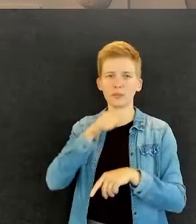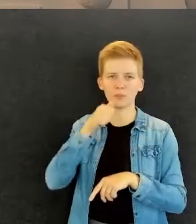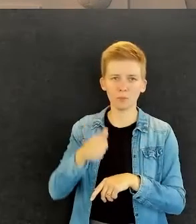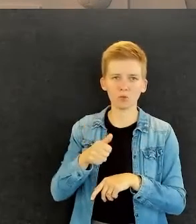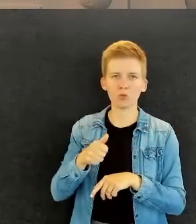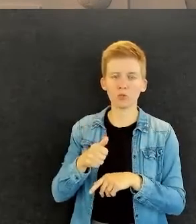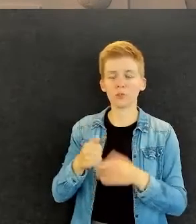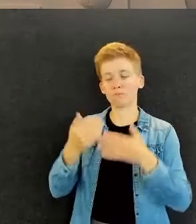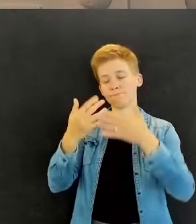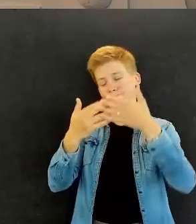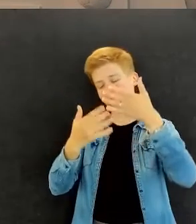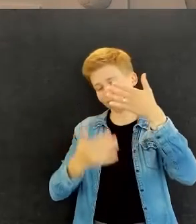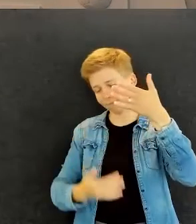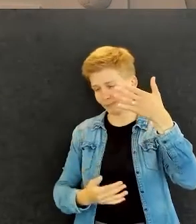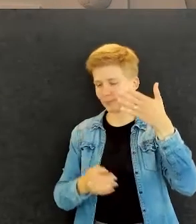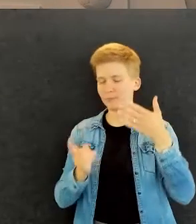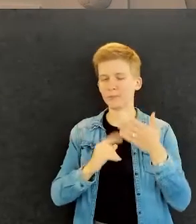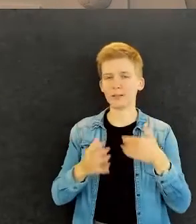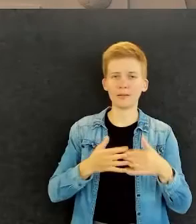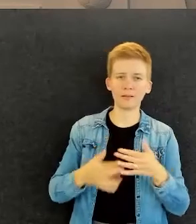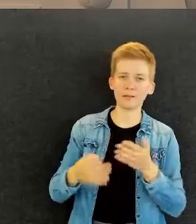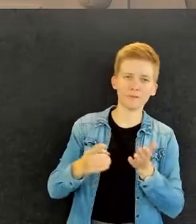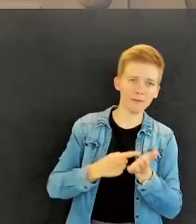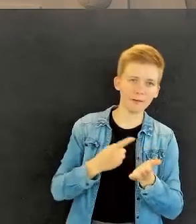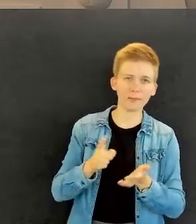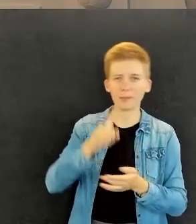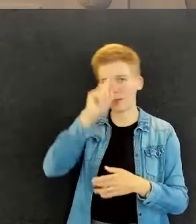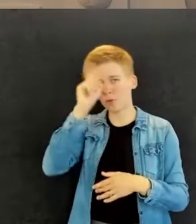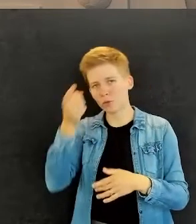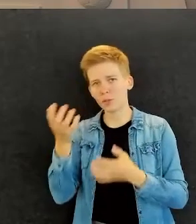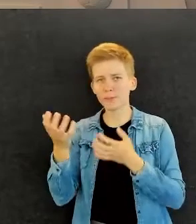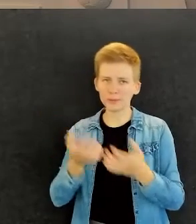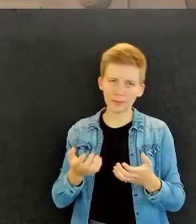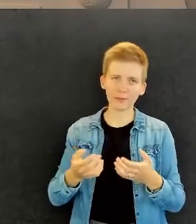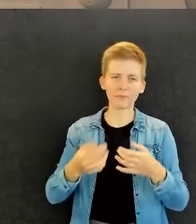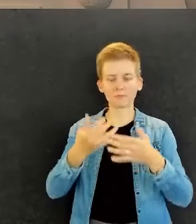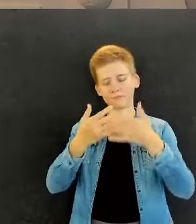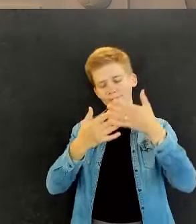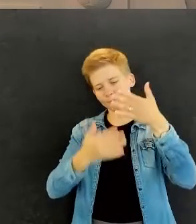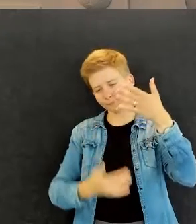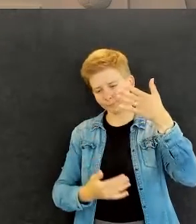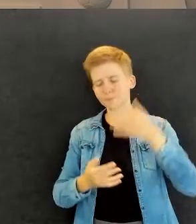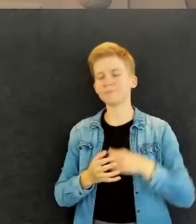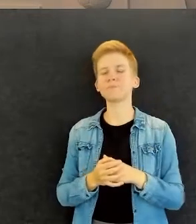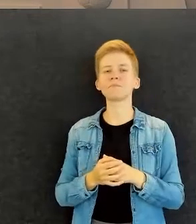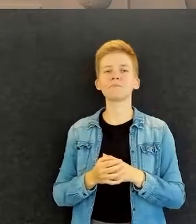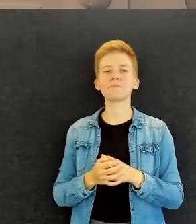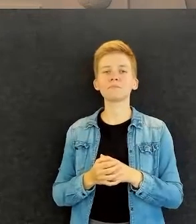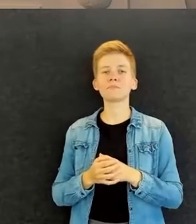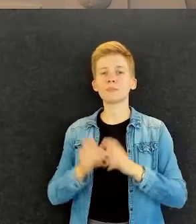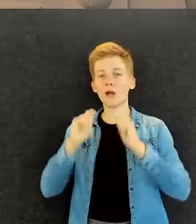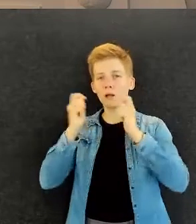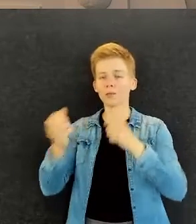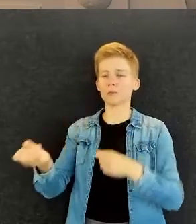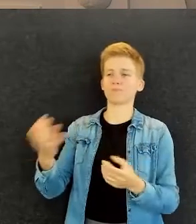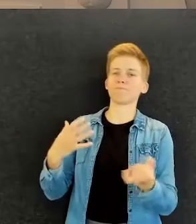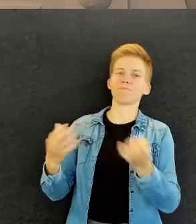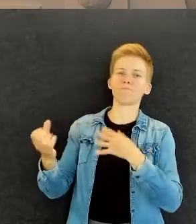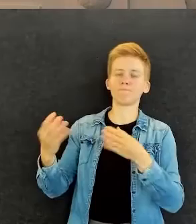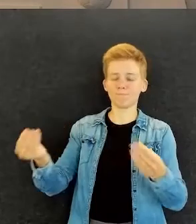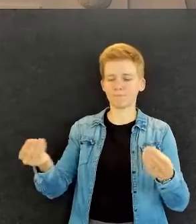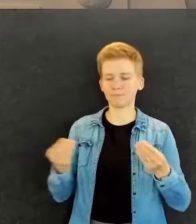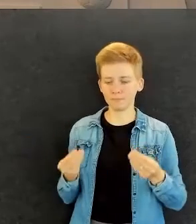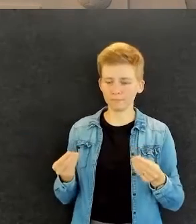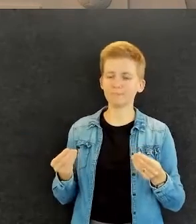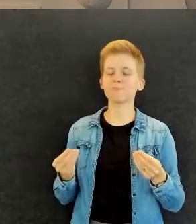osaamista pitää olla ja mitä tehtävä vaatii. Ja sitten kun hakemukset tulevat meille, niin kyllä